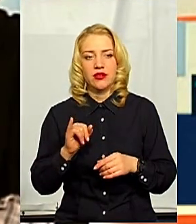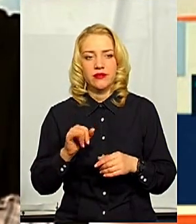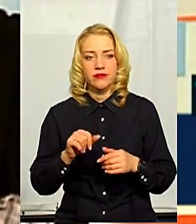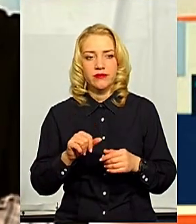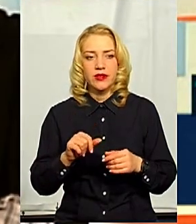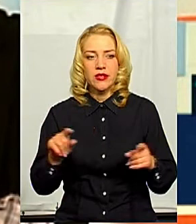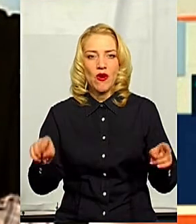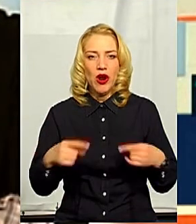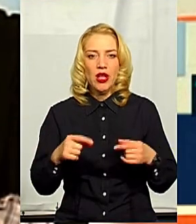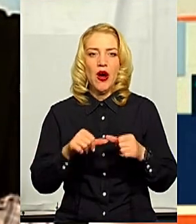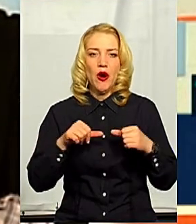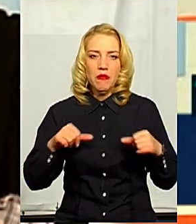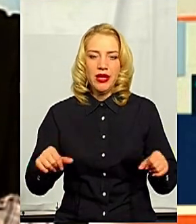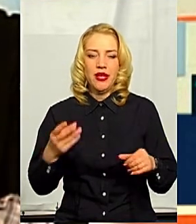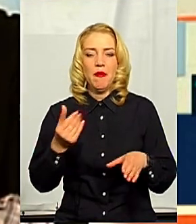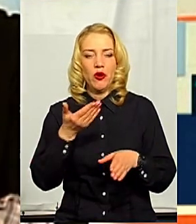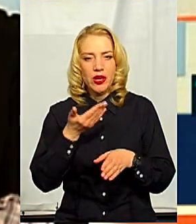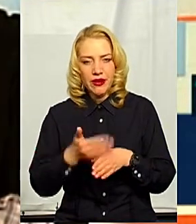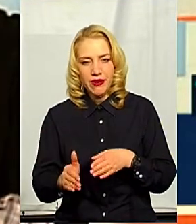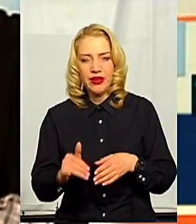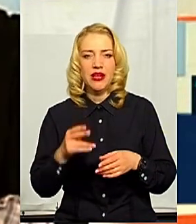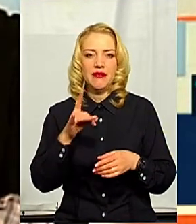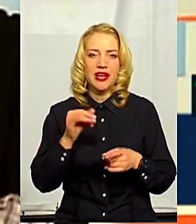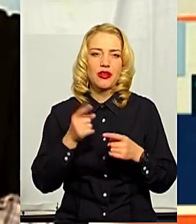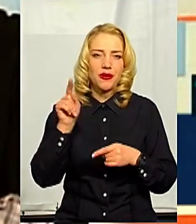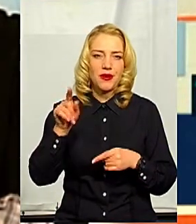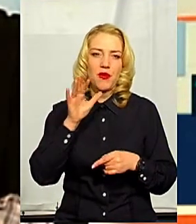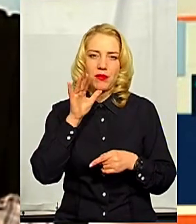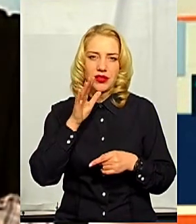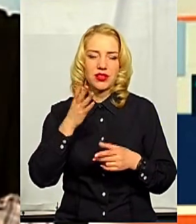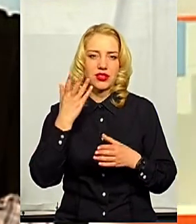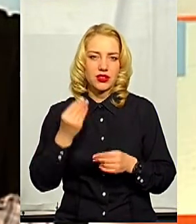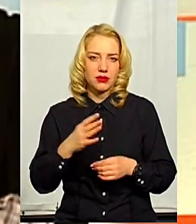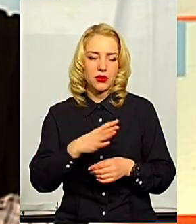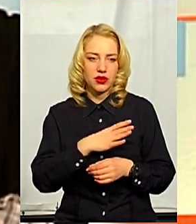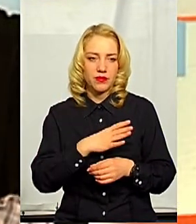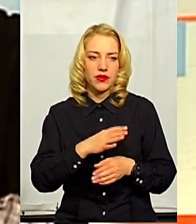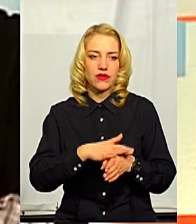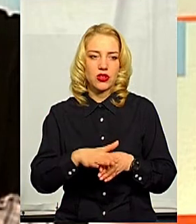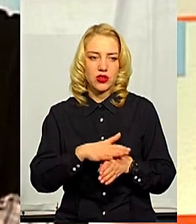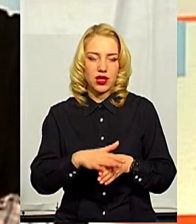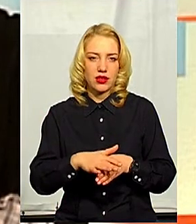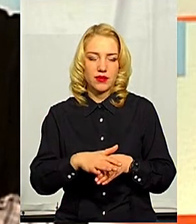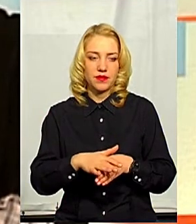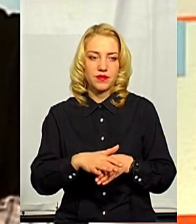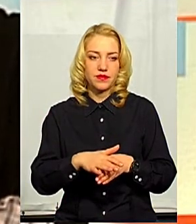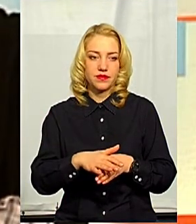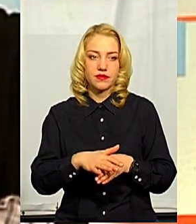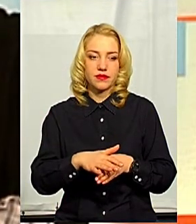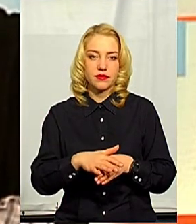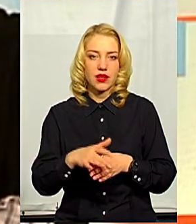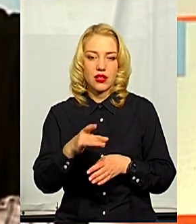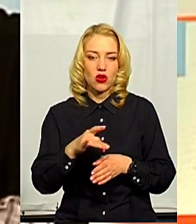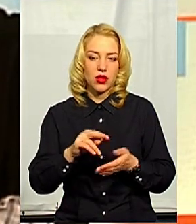створення комісій, про виділення коштів. На той момент, тому що виконання положень регіонального